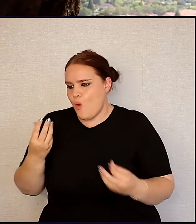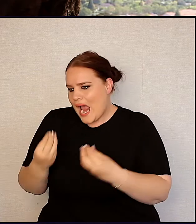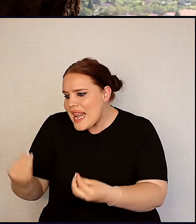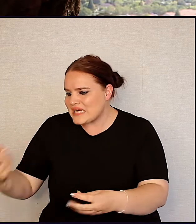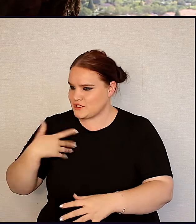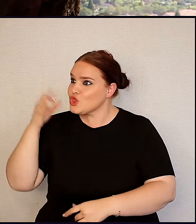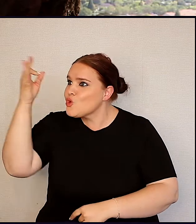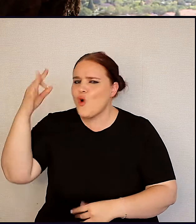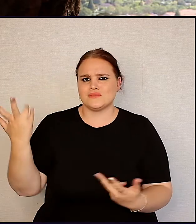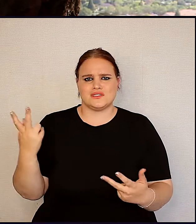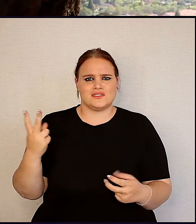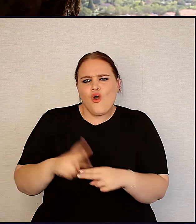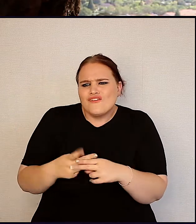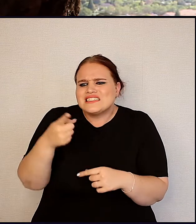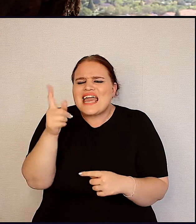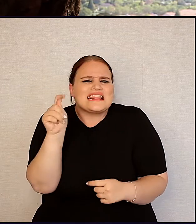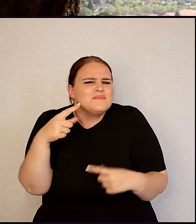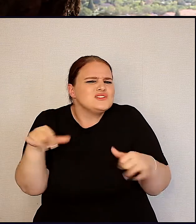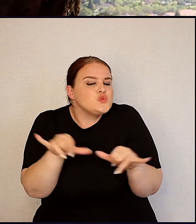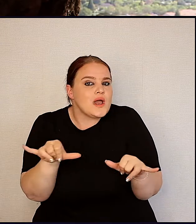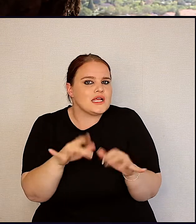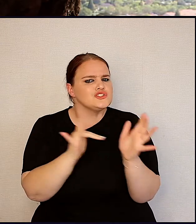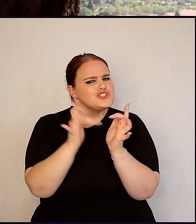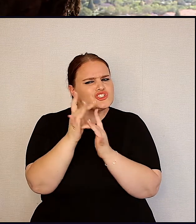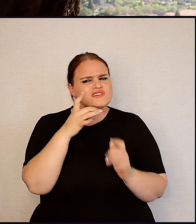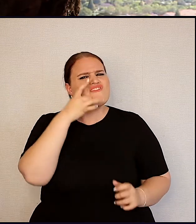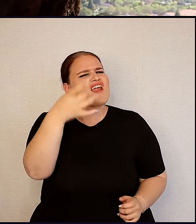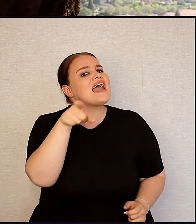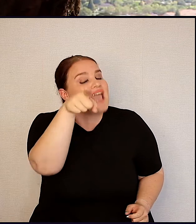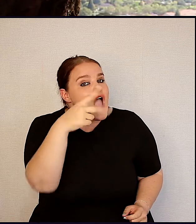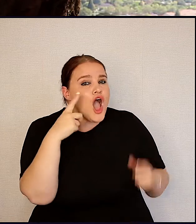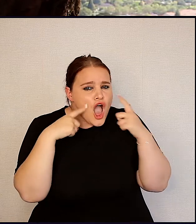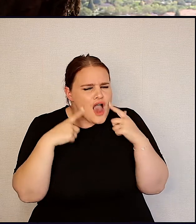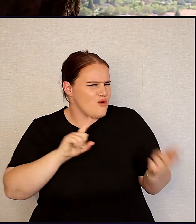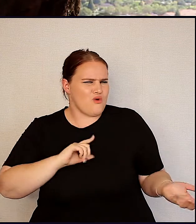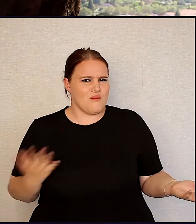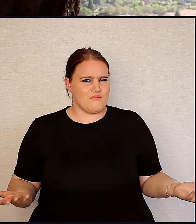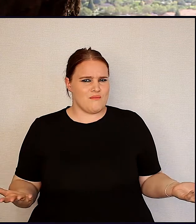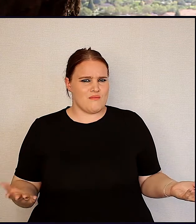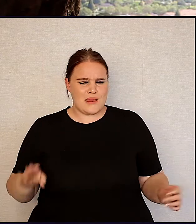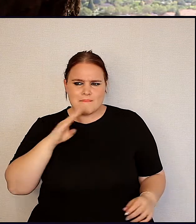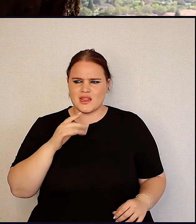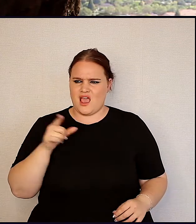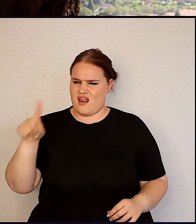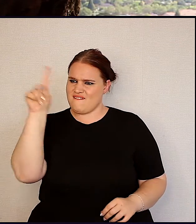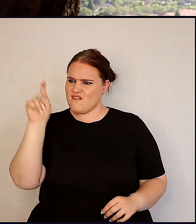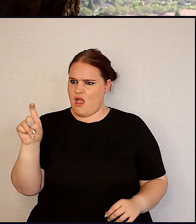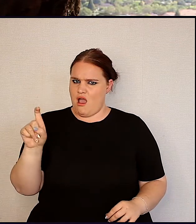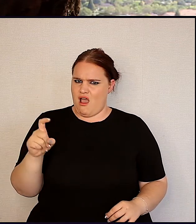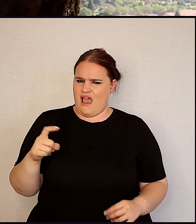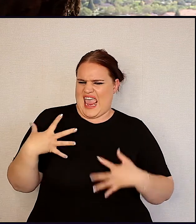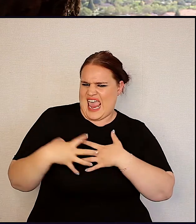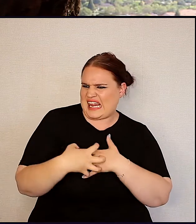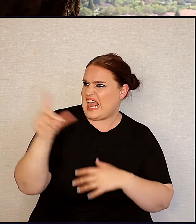en kinders en toekomst, of sylke goeders. En Jesus kom vraag, waarom huil jy? Hierdie vraag is nie verdoemend nie, dit is nie